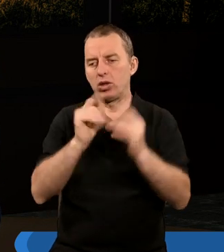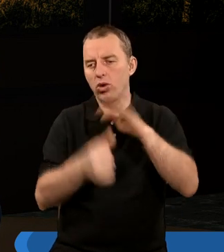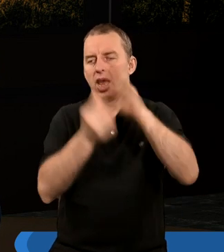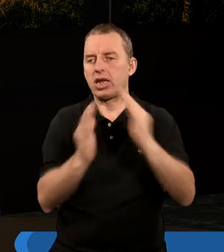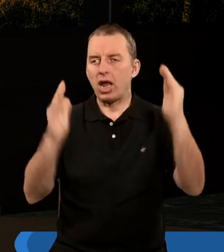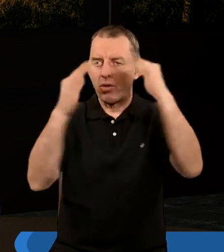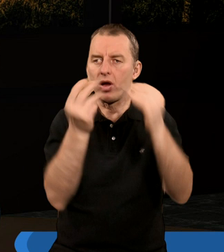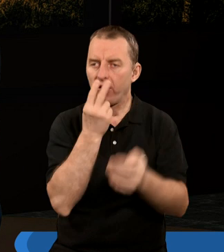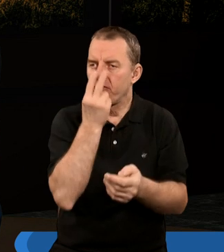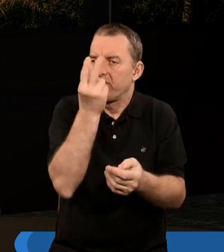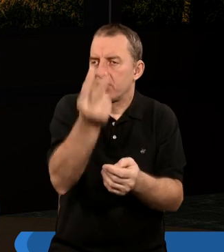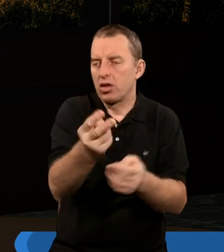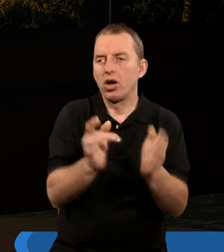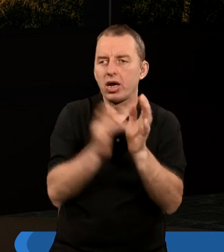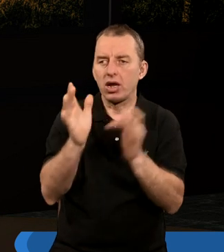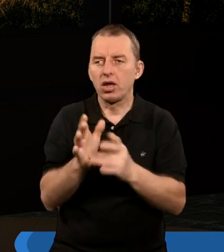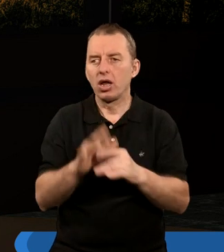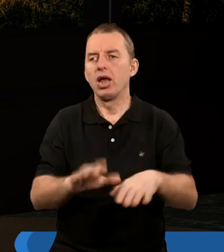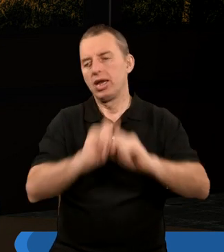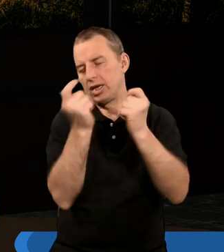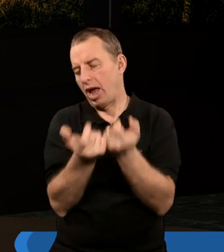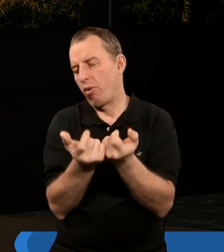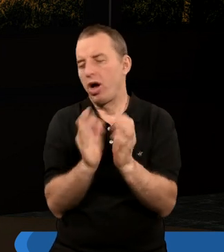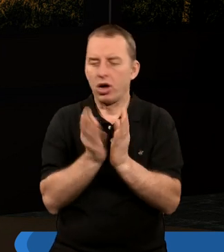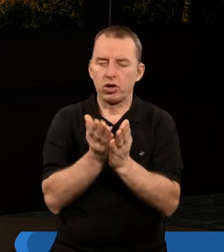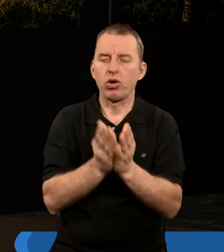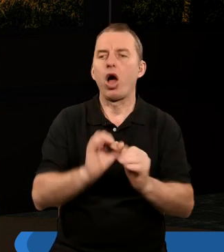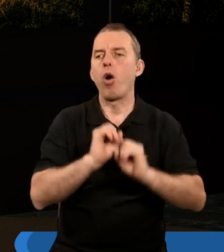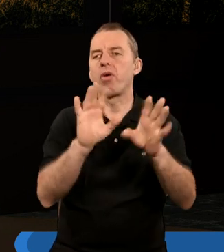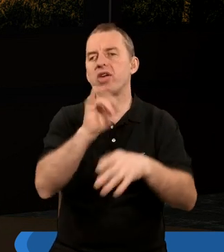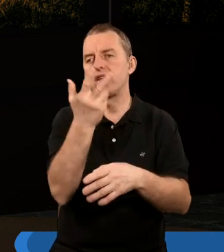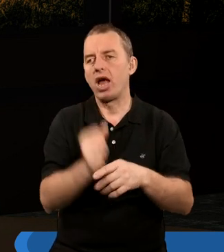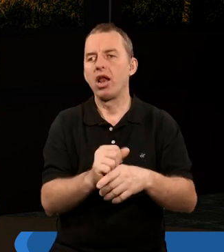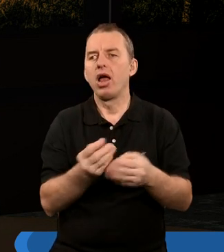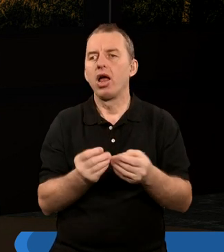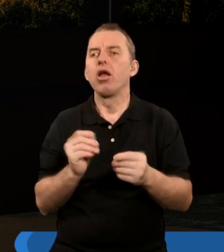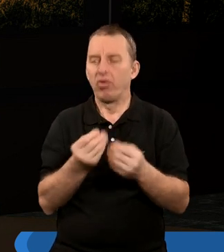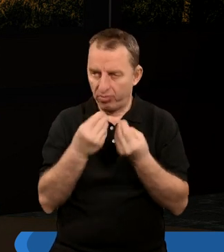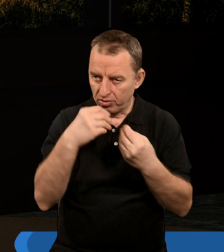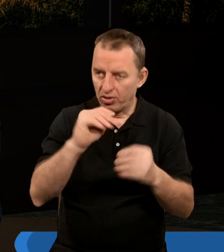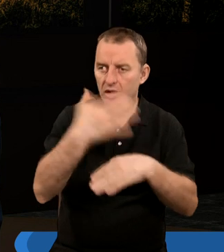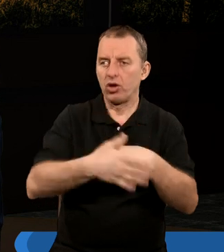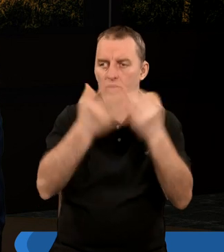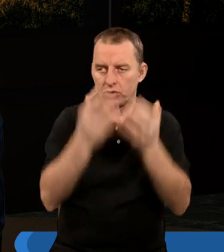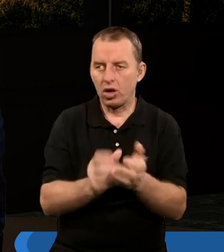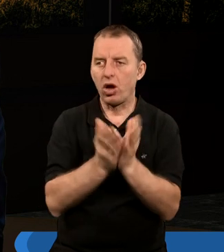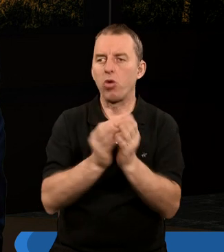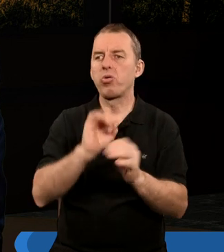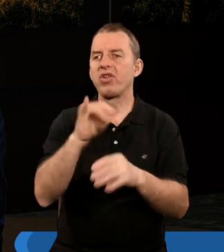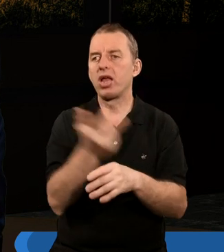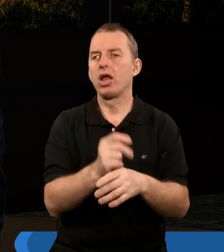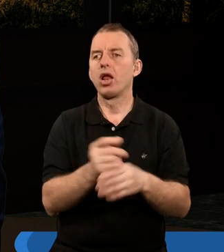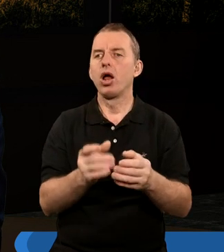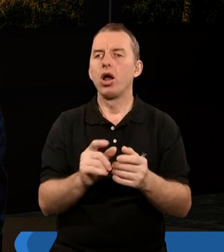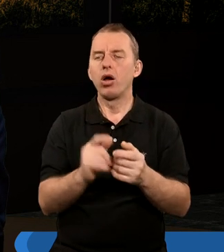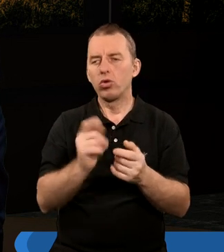Zresztą wizją takiego Chrystusa zaczyna się cała Księga Apokalipsy i wieńczy się Księga Apokalipsy. Zresztą tutaj jako